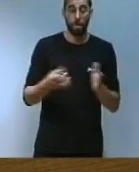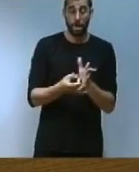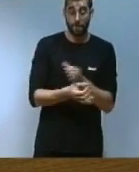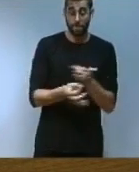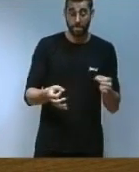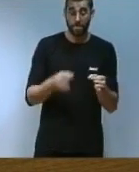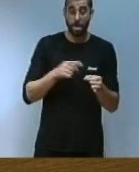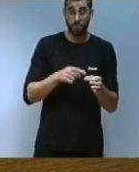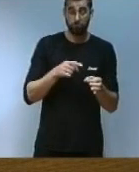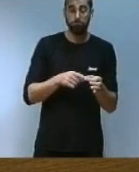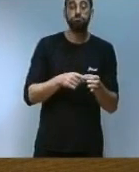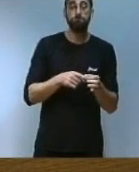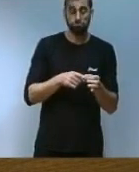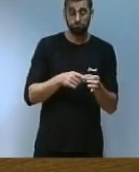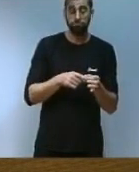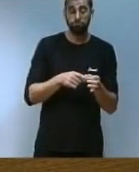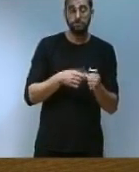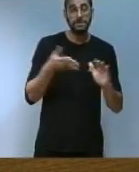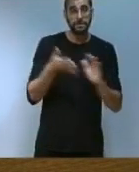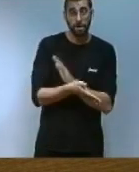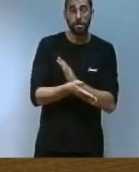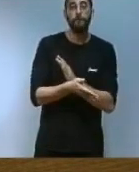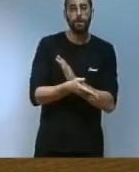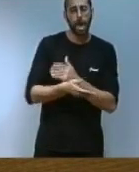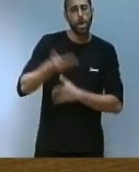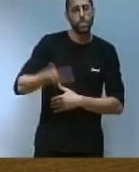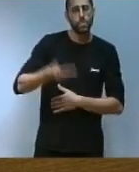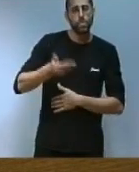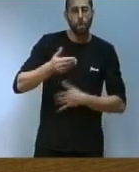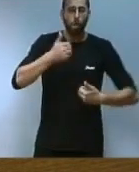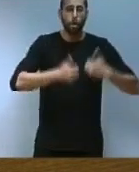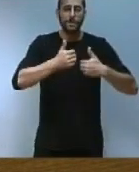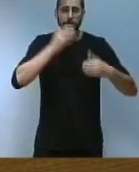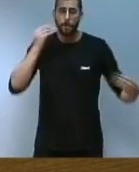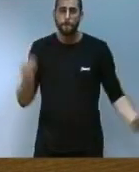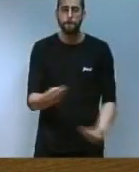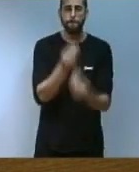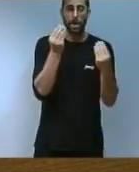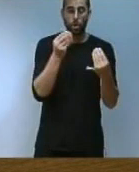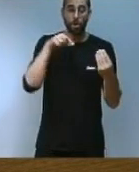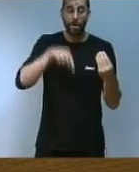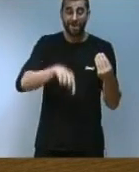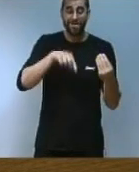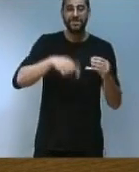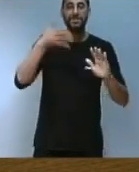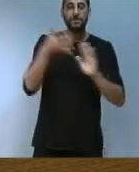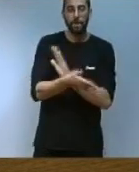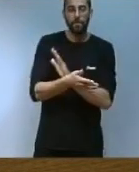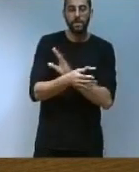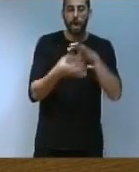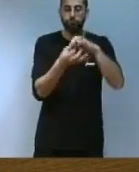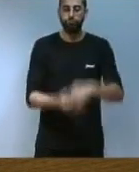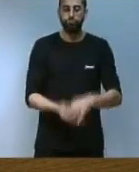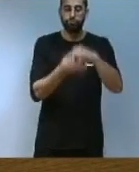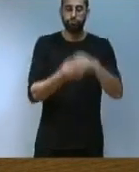energètica de la indústria constituït un element important per a la seva competitivitat, factor que constituït un element vertebrador de la